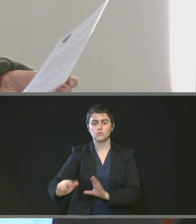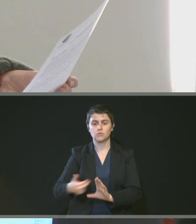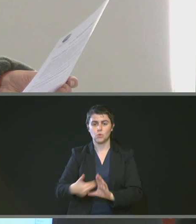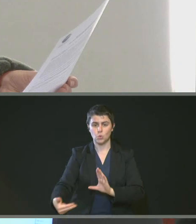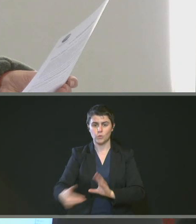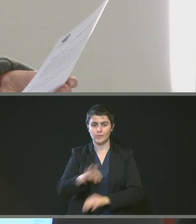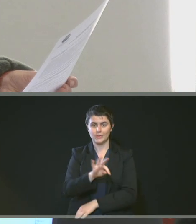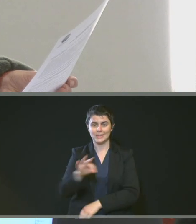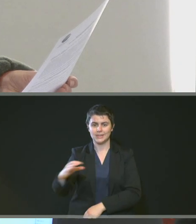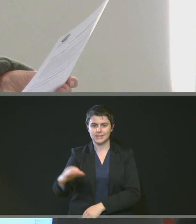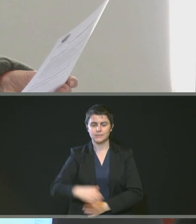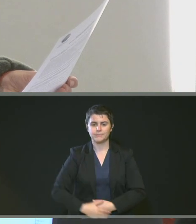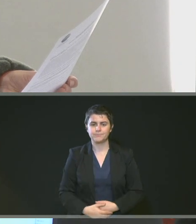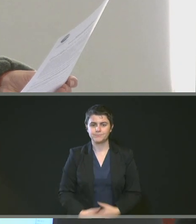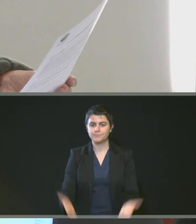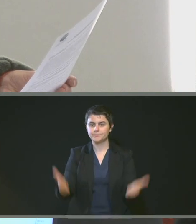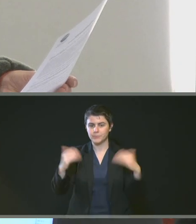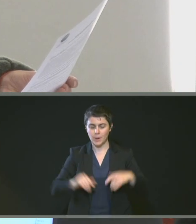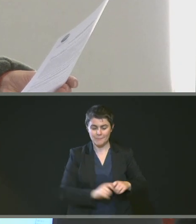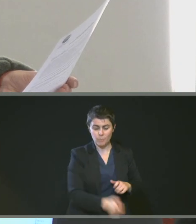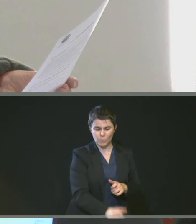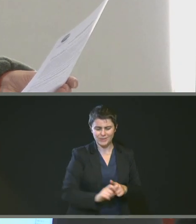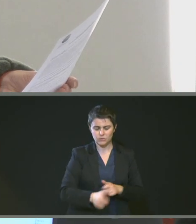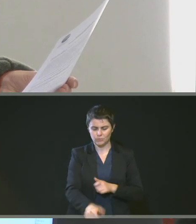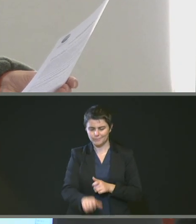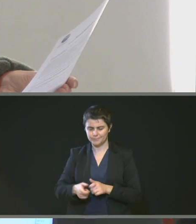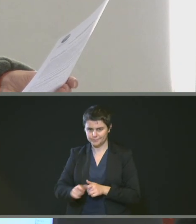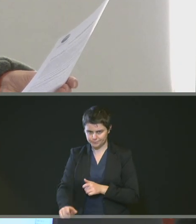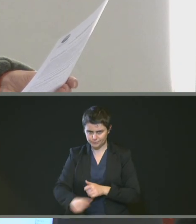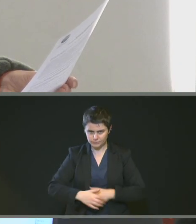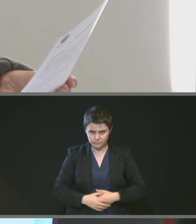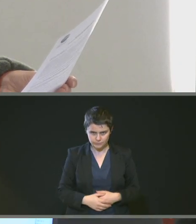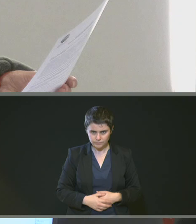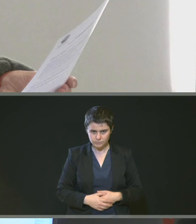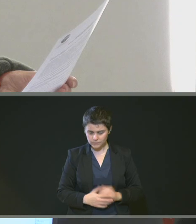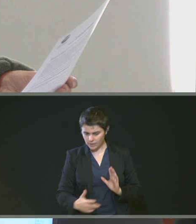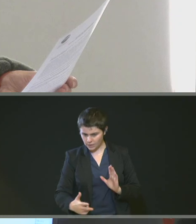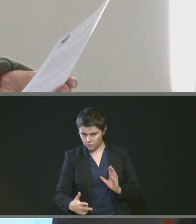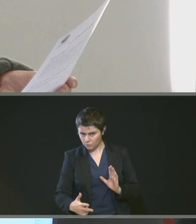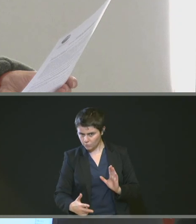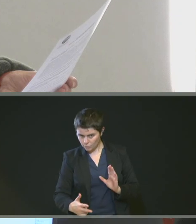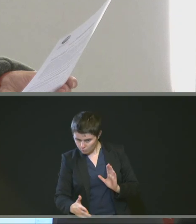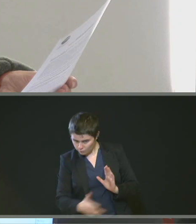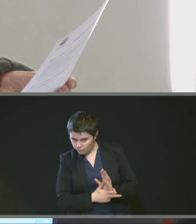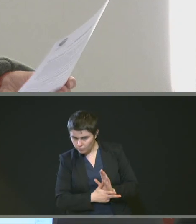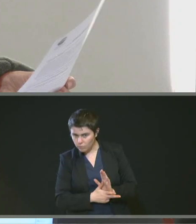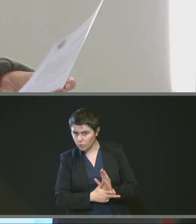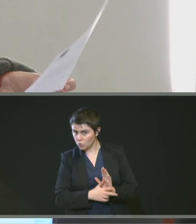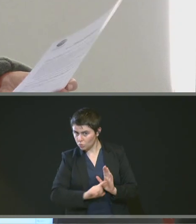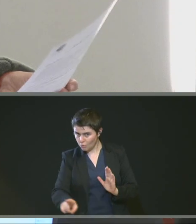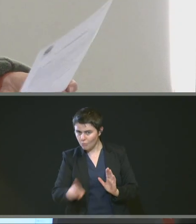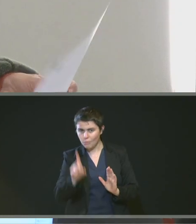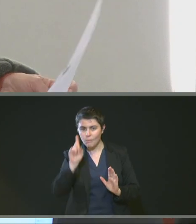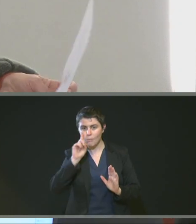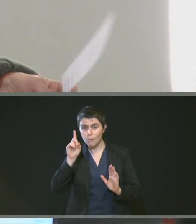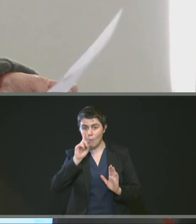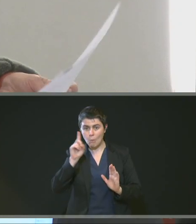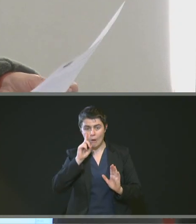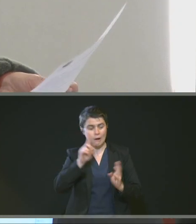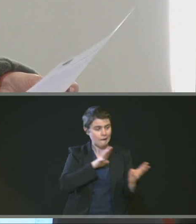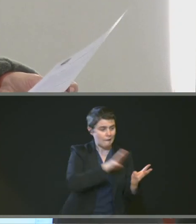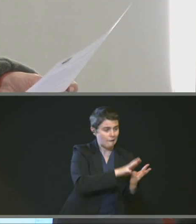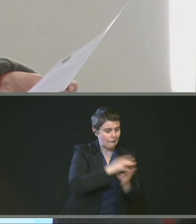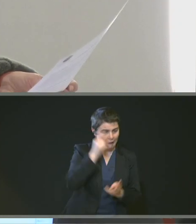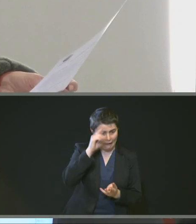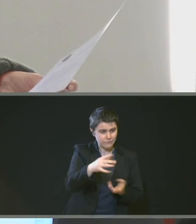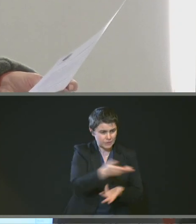Ensuite, dans le domaine des procédures formalisées pour lesquelles la consultation n'a pas encore été engagée, en ce qui